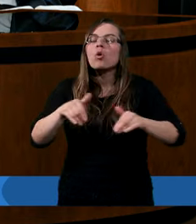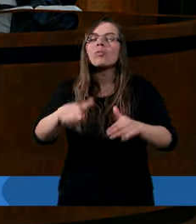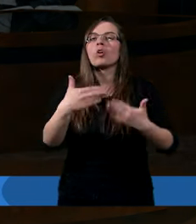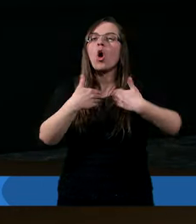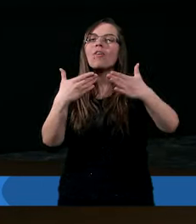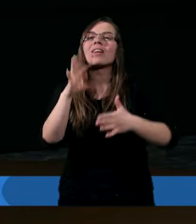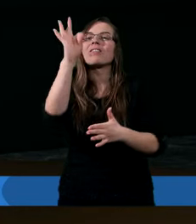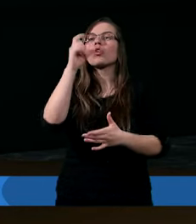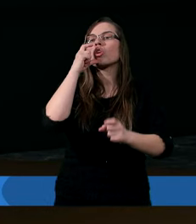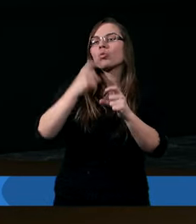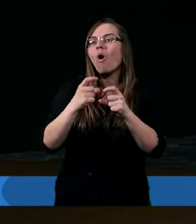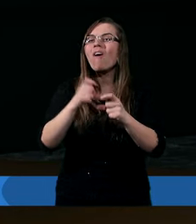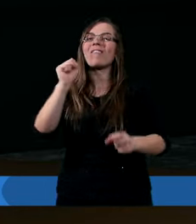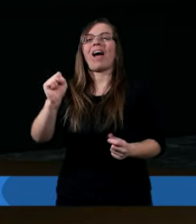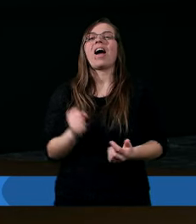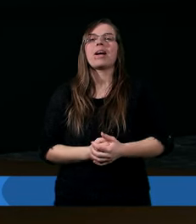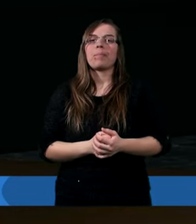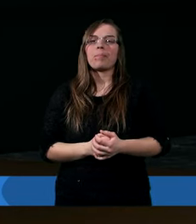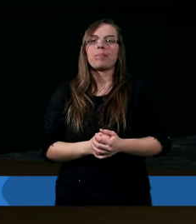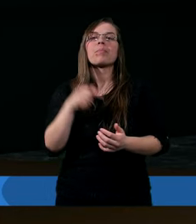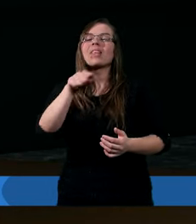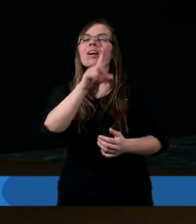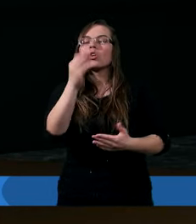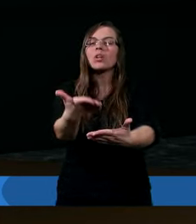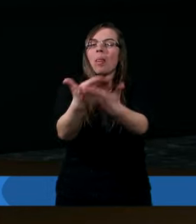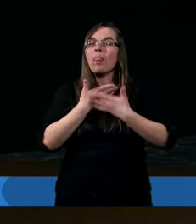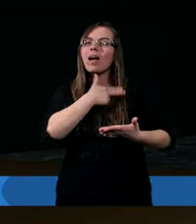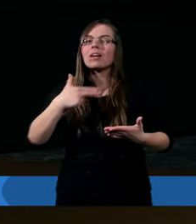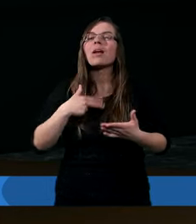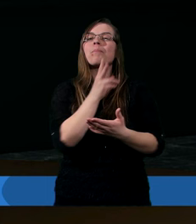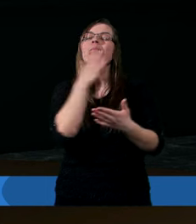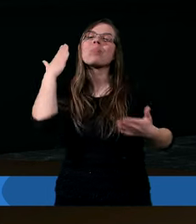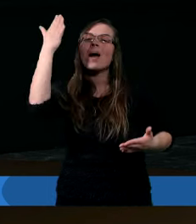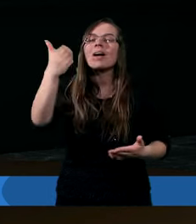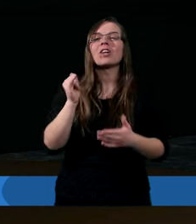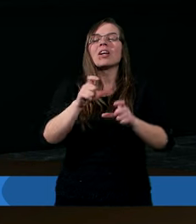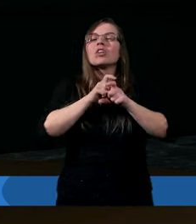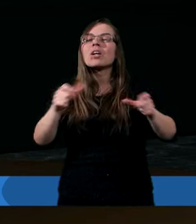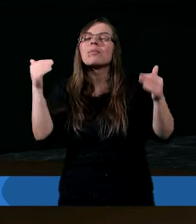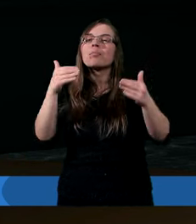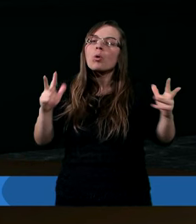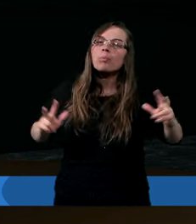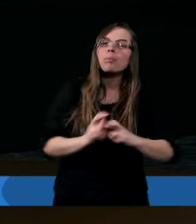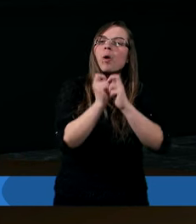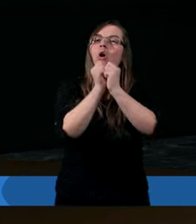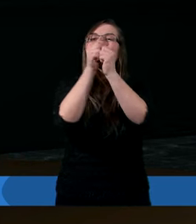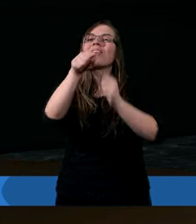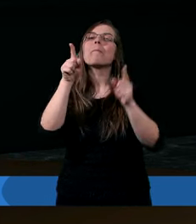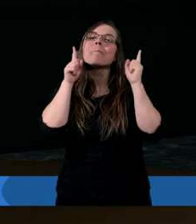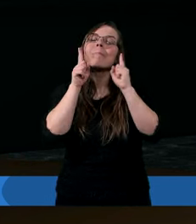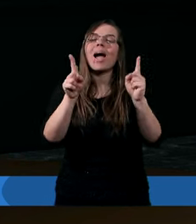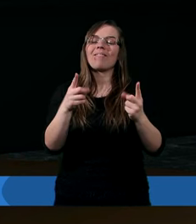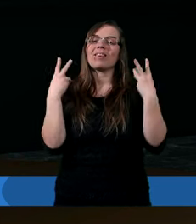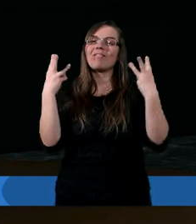otwierania Twojego Słowa i tego, że dajesz nam szansę i nadzieję, że możemy odkrywać te prawdy,